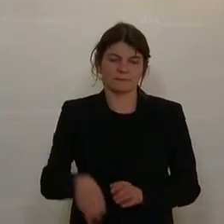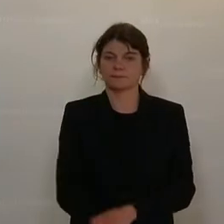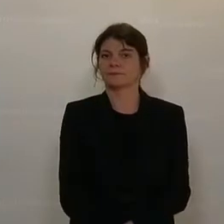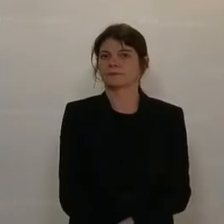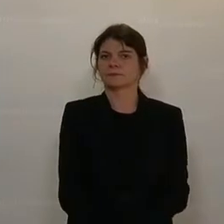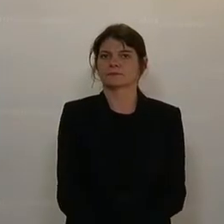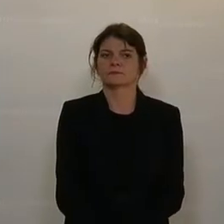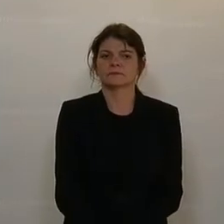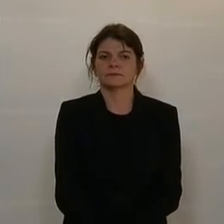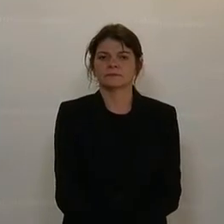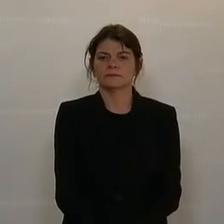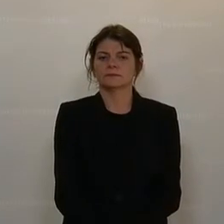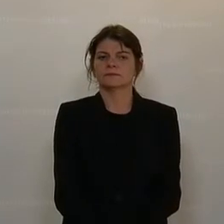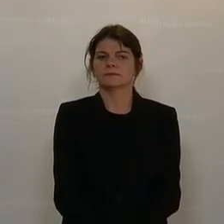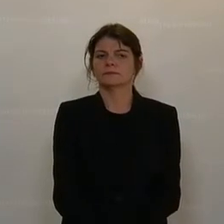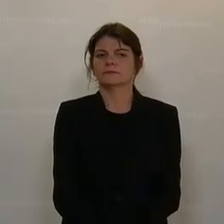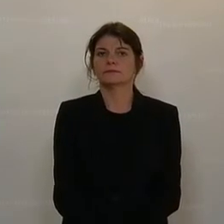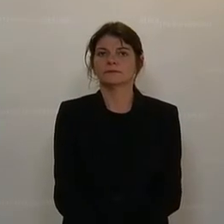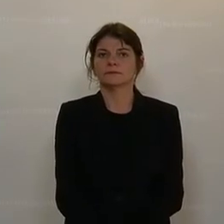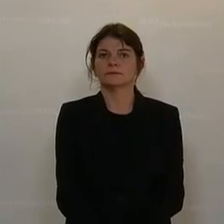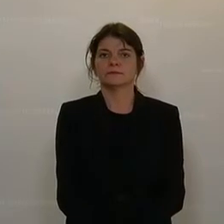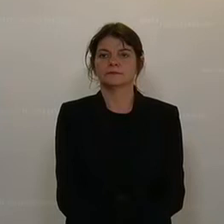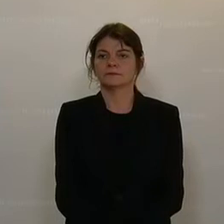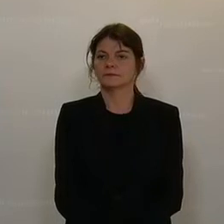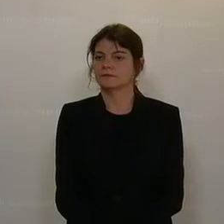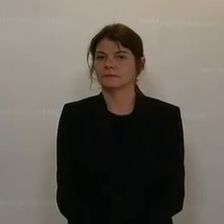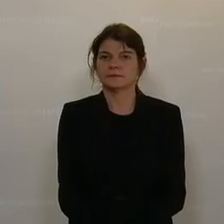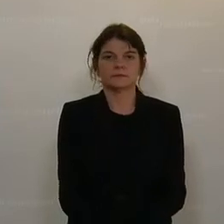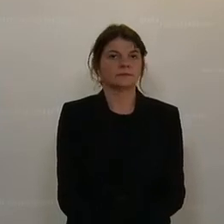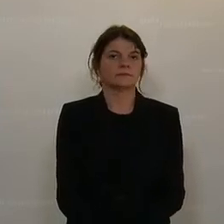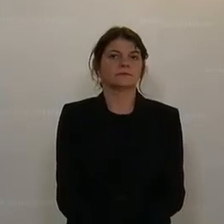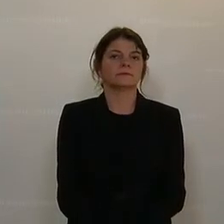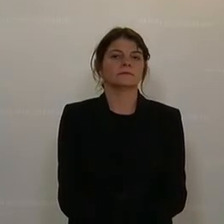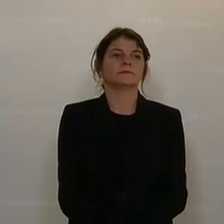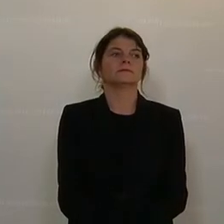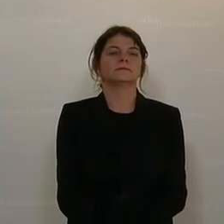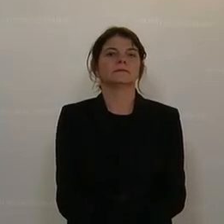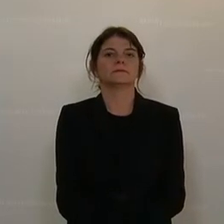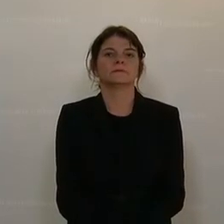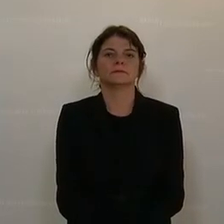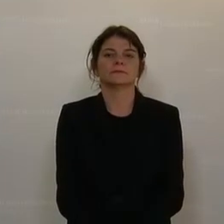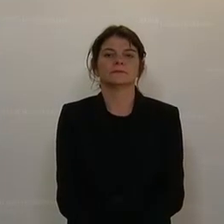Die Behindertensprecherin der Grünen ist die erste Rednerin zu diesem neunten Tagesordnungspunkt, Heike Grebien.